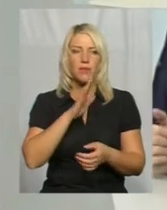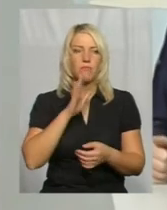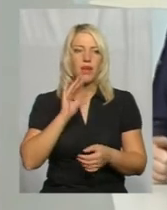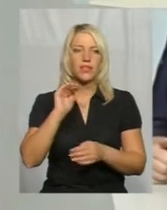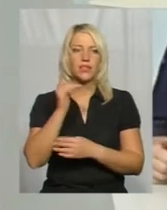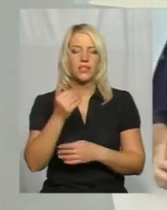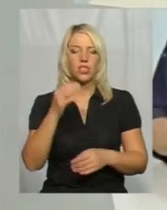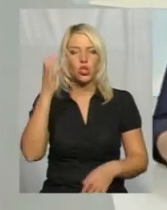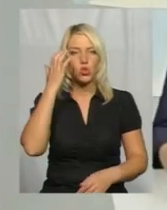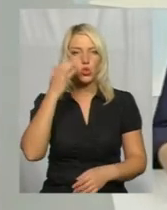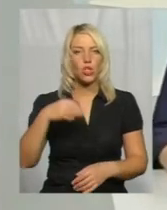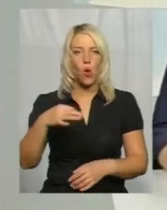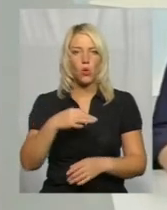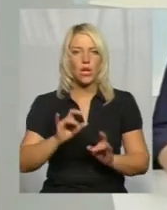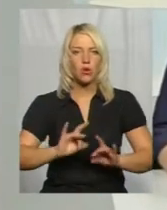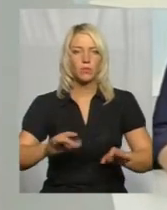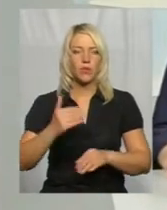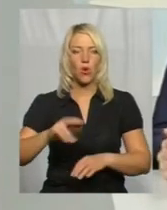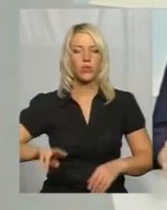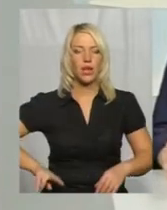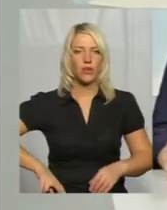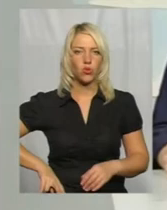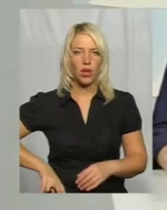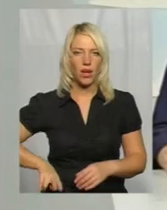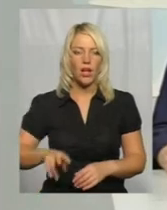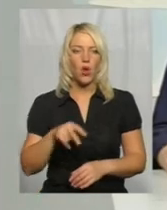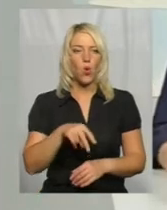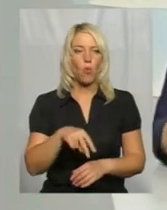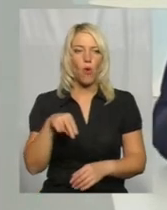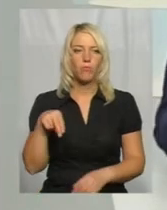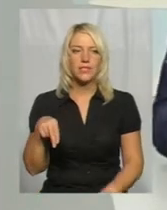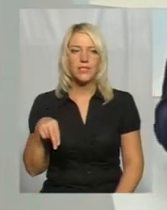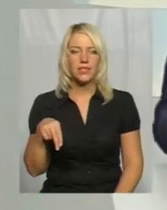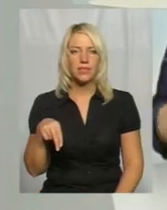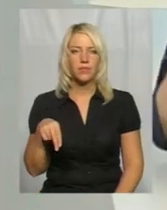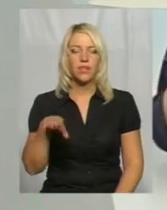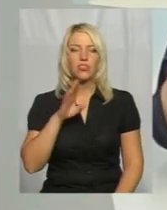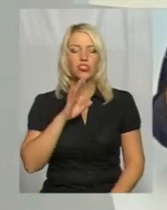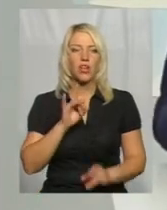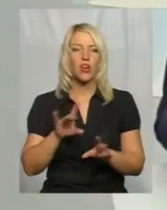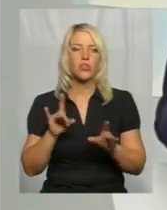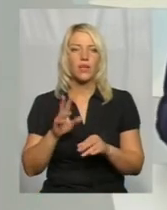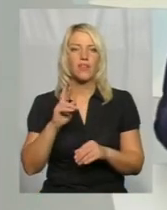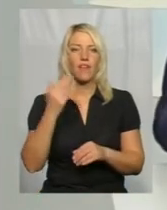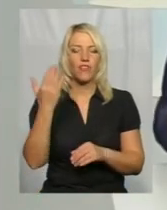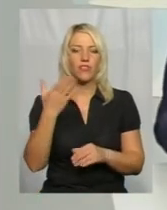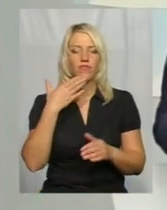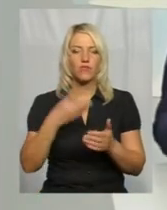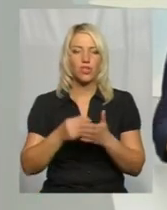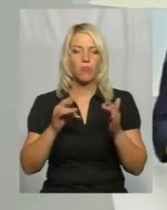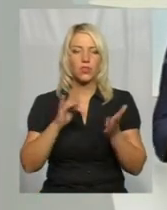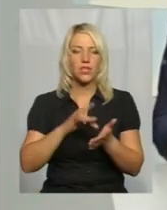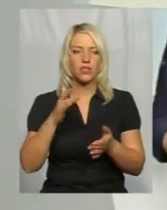Чорному острові розповіла його директорка Любов Кисіль. Точніше, вона розповіла, як вони у їхньому центрі